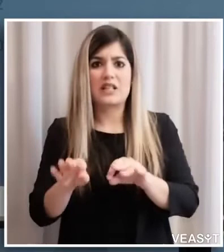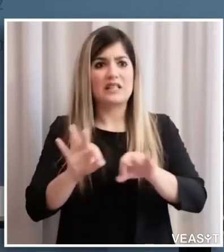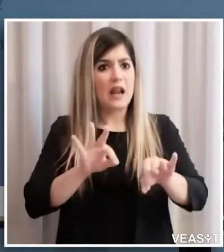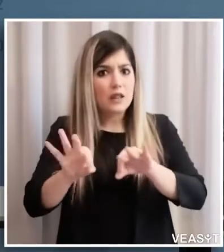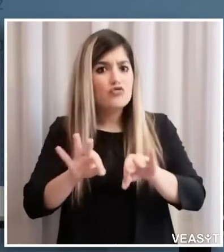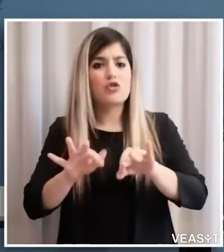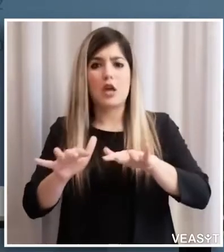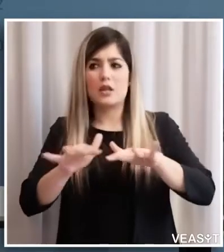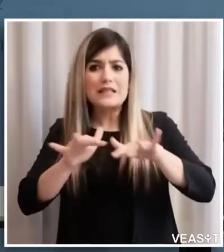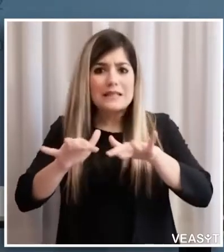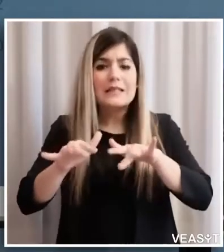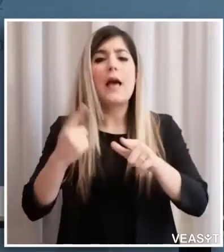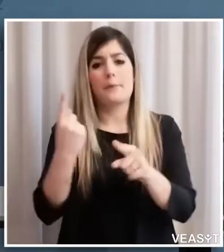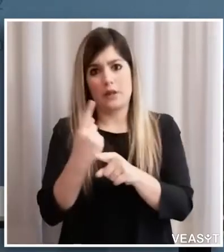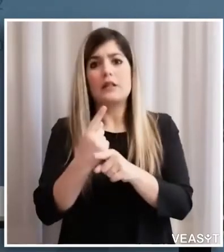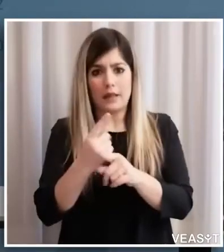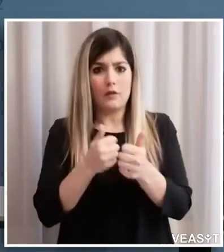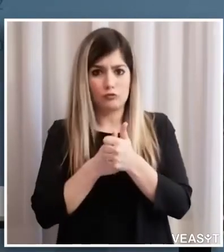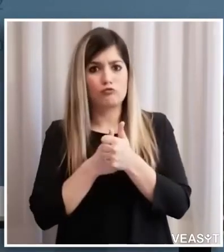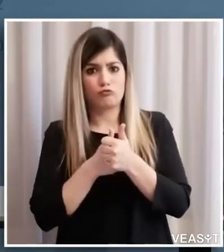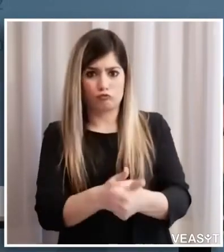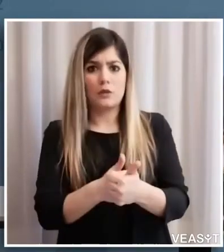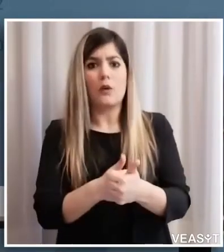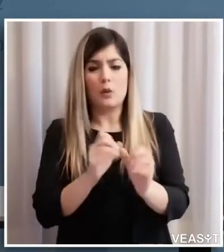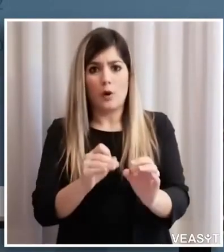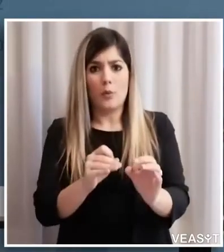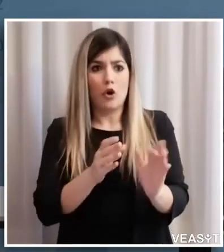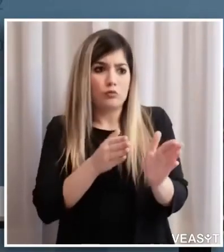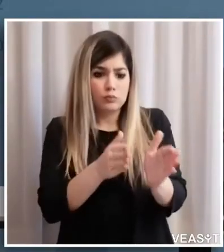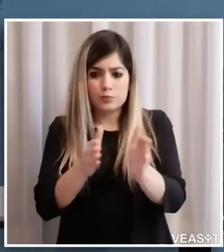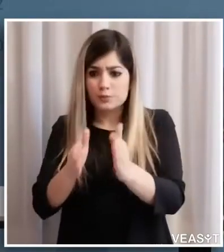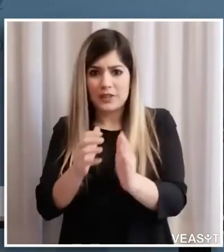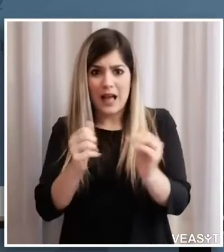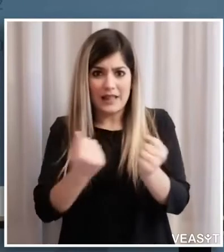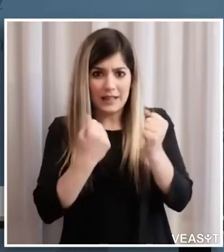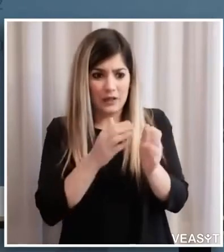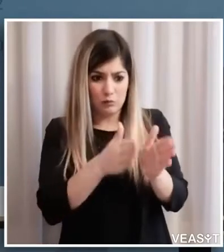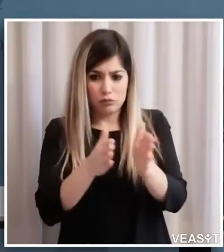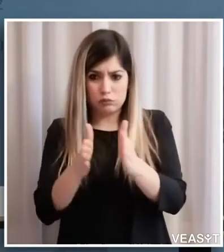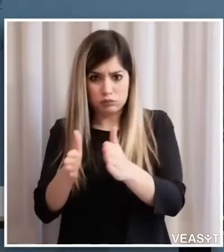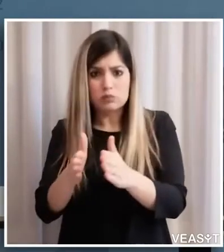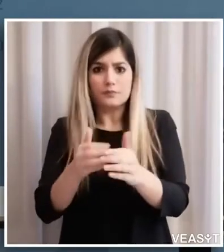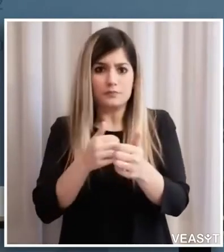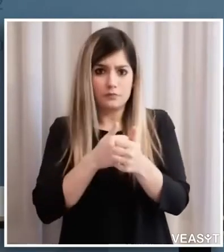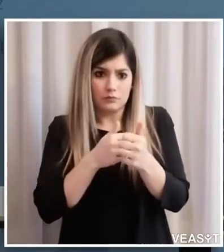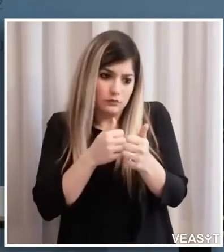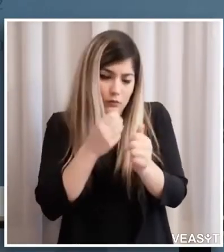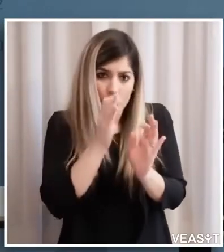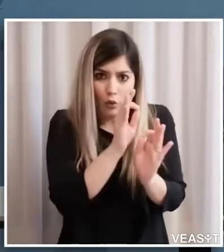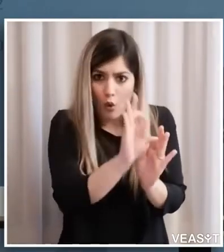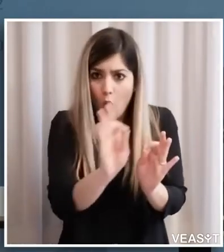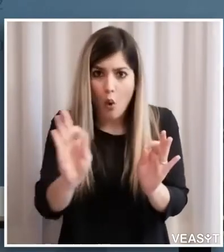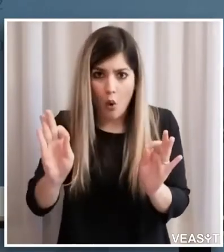strategie e sistemi che vanno adottate per ogni singola attività e per ogni singolo